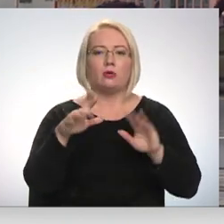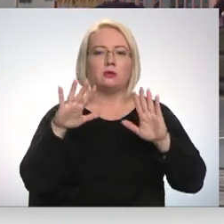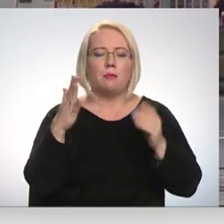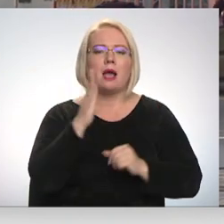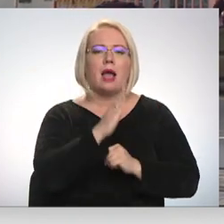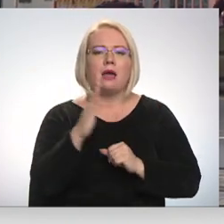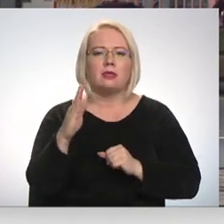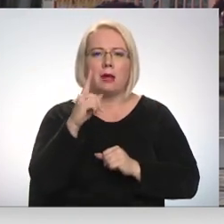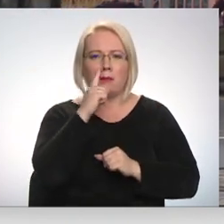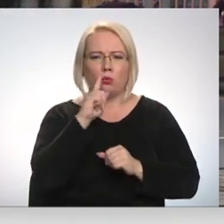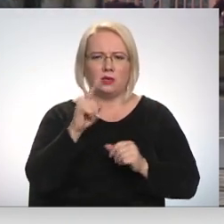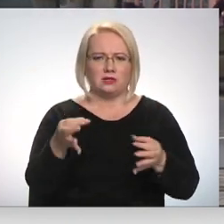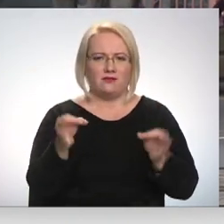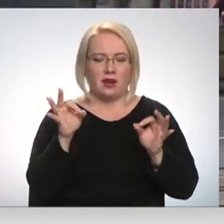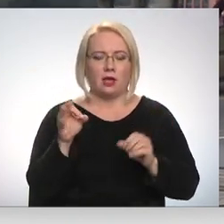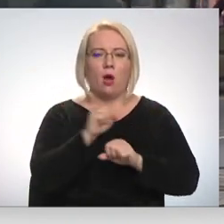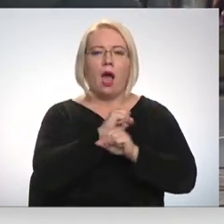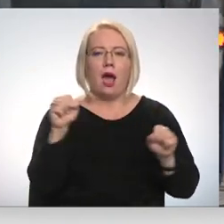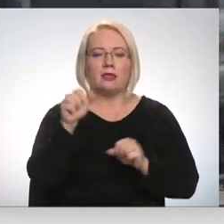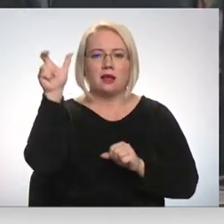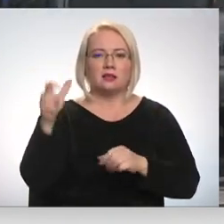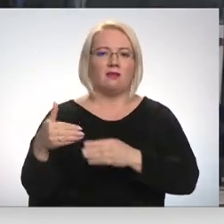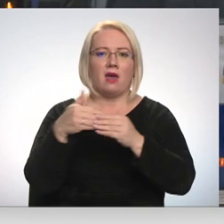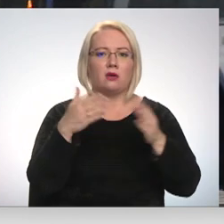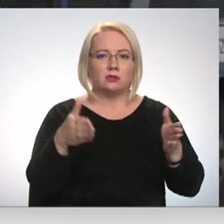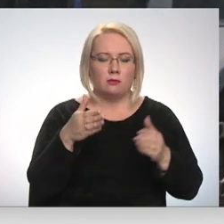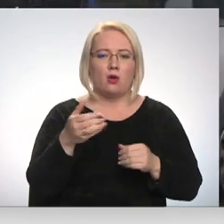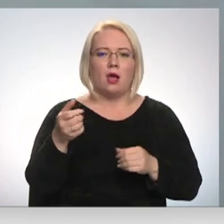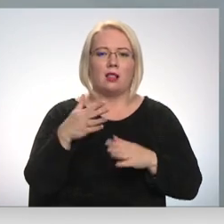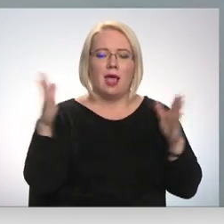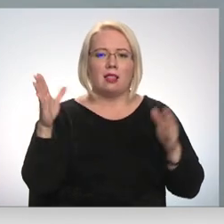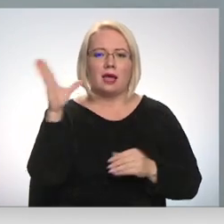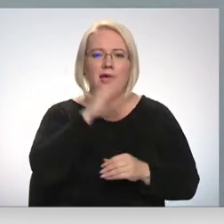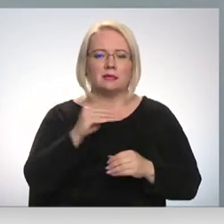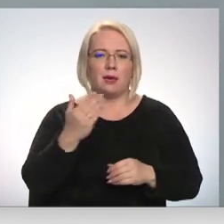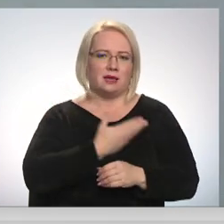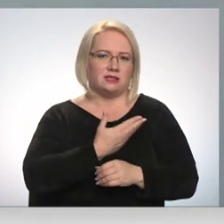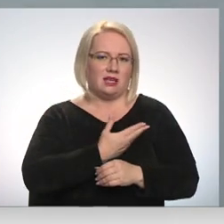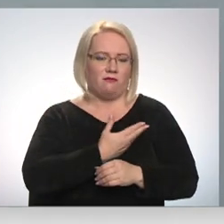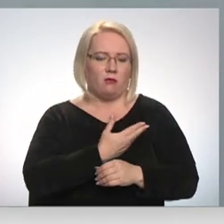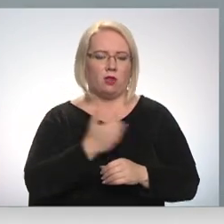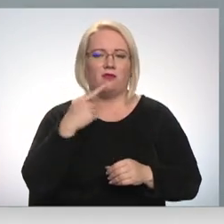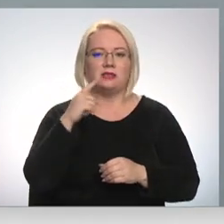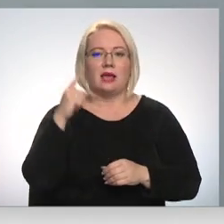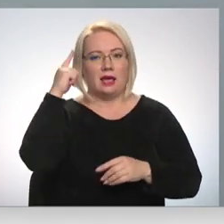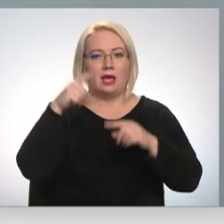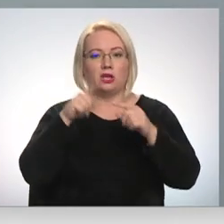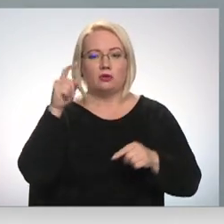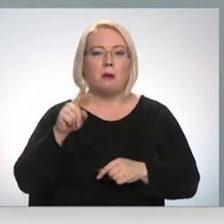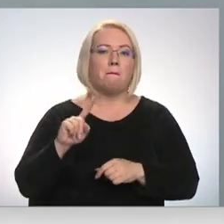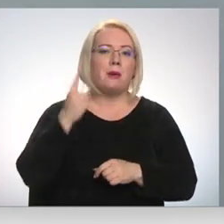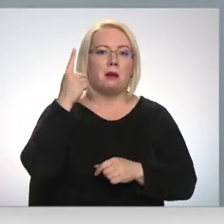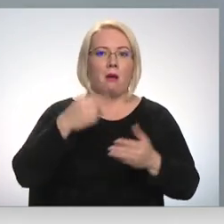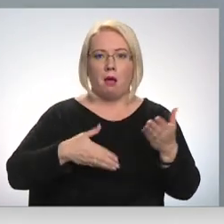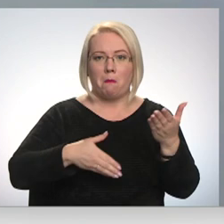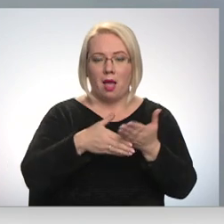ir svarīga, jo atrāk cilvēks nonāks slimnīcā, jo lielāk iespēja viņam izdzīvot. Insultam tāda pirmā, efektīva pirmā palīdzība,